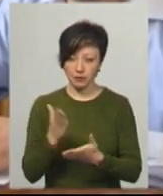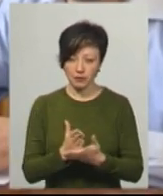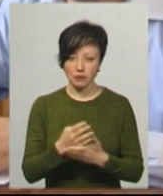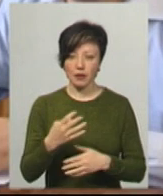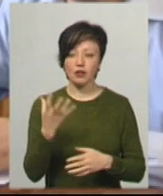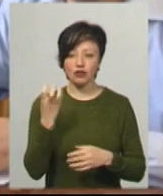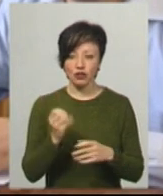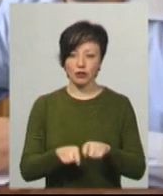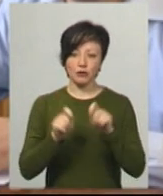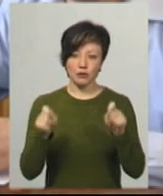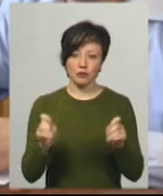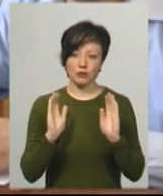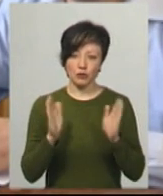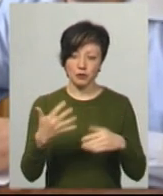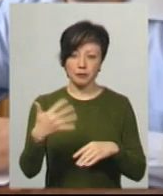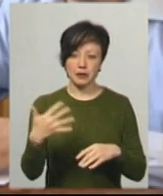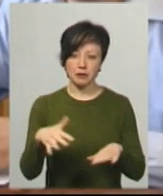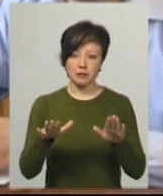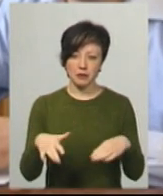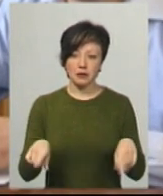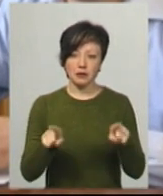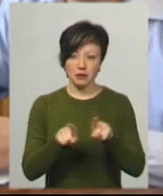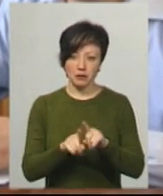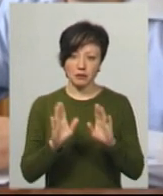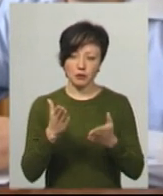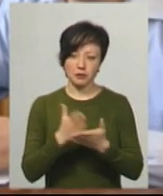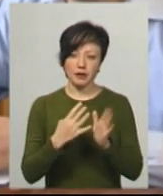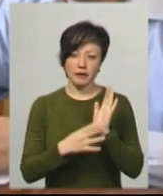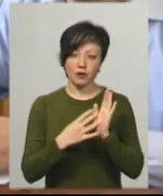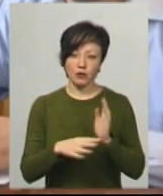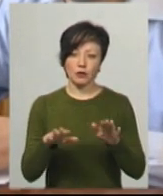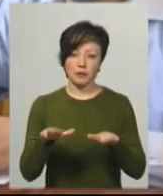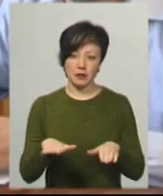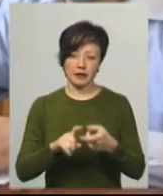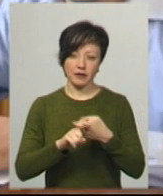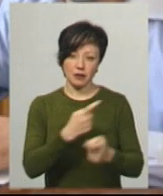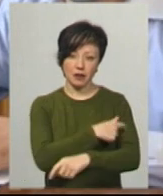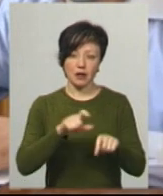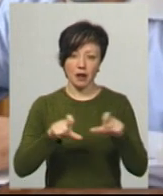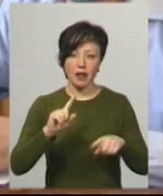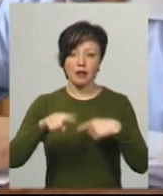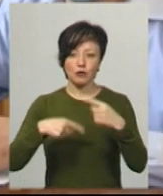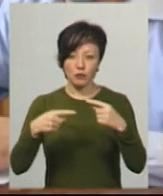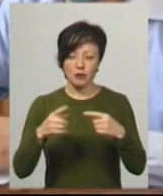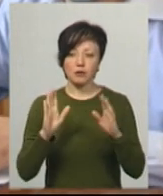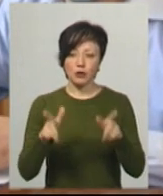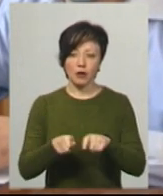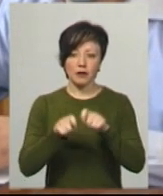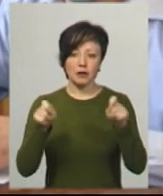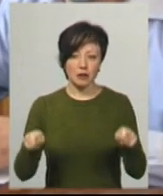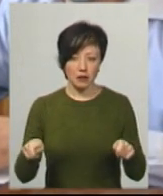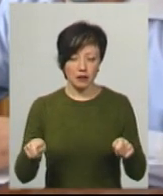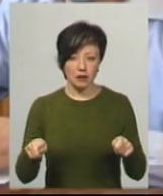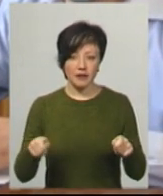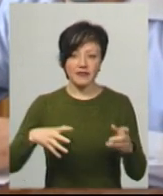розгорнуто ще 50 місць, таким чином можна мати 90 місць хмельницької інфекційної лікарні. Далі наступний етап розгортання передбачає, що